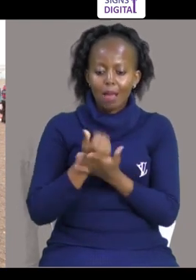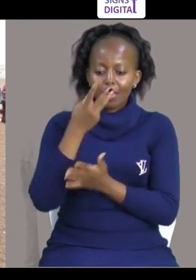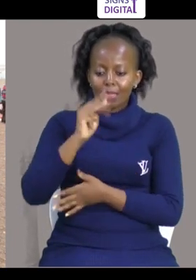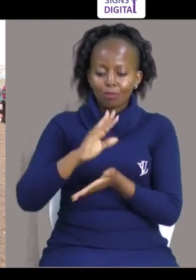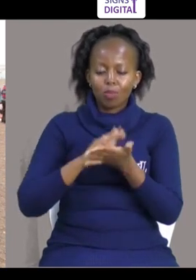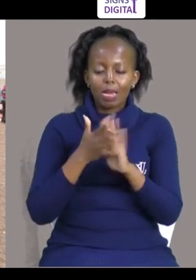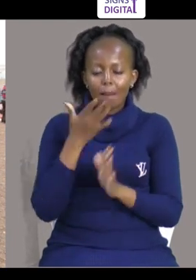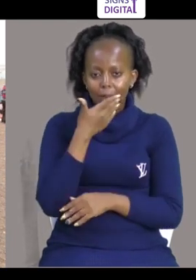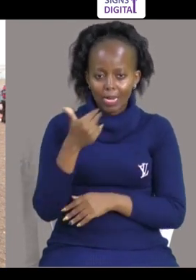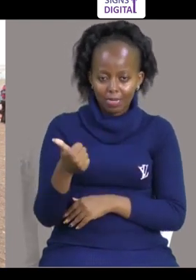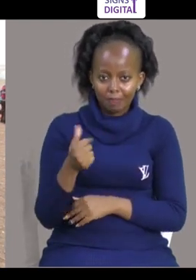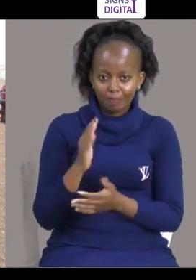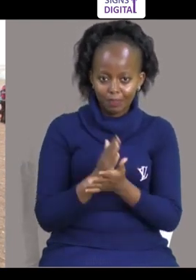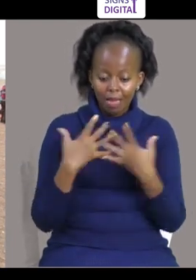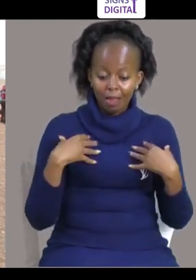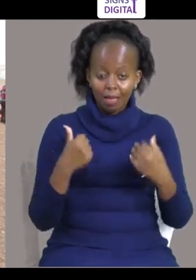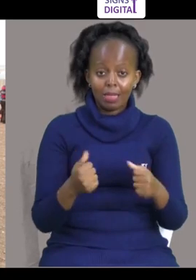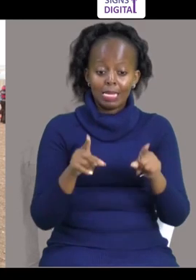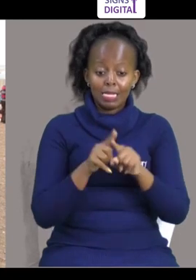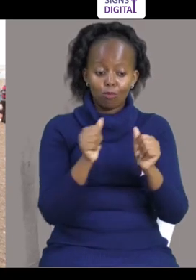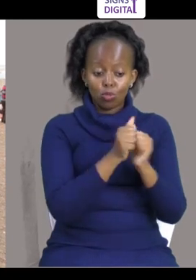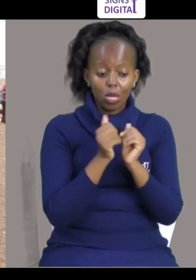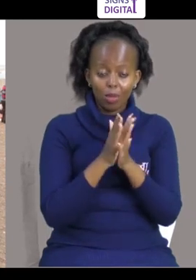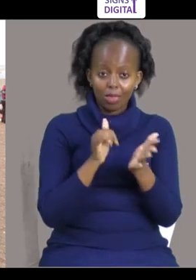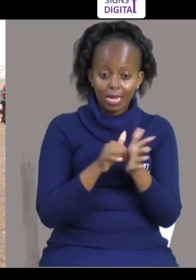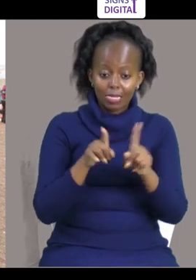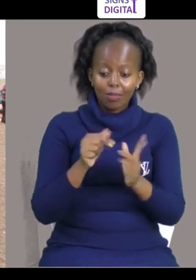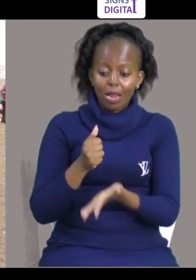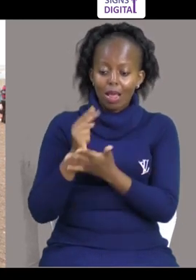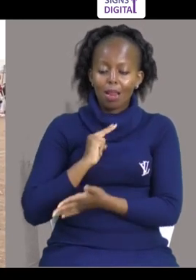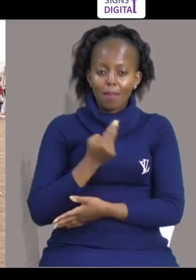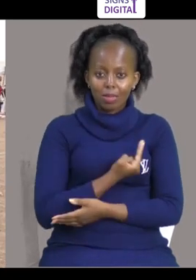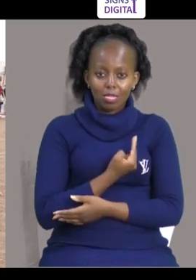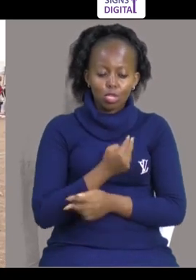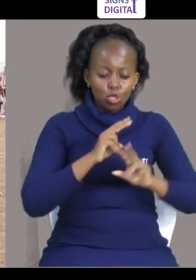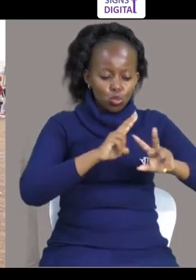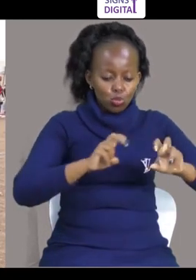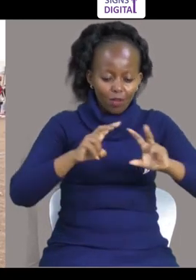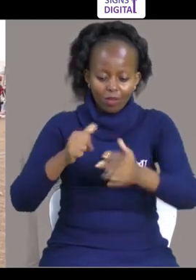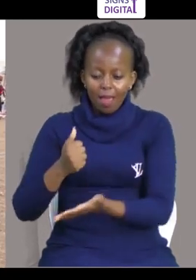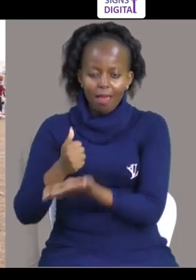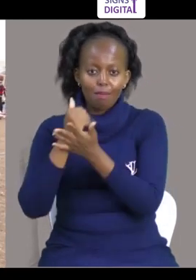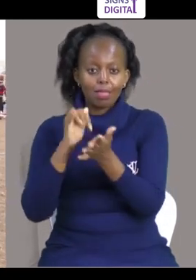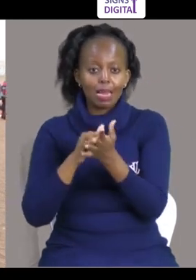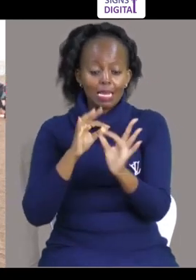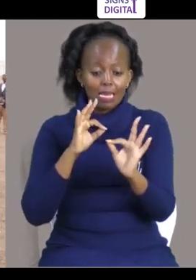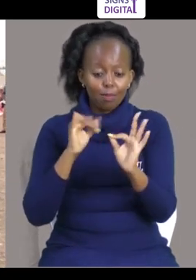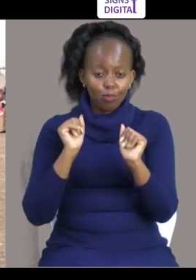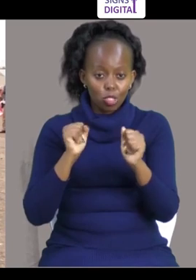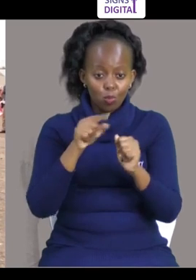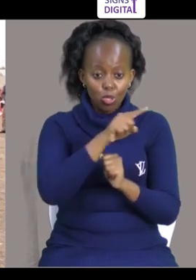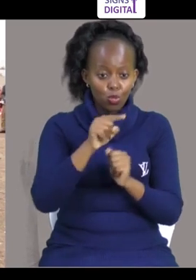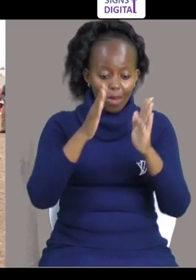Kukibudu Kila Isha Tawasawa Na Pamoja Lahiyo Atakuwa Nakukulisha Kukukaidia Kutafuta Misaada